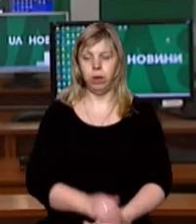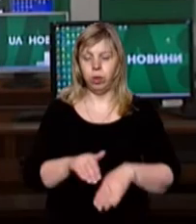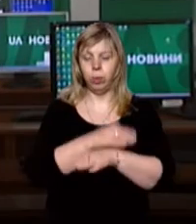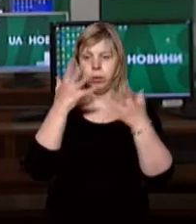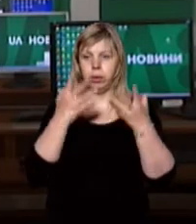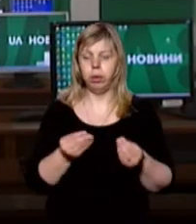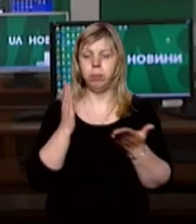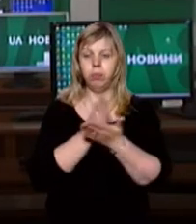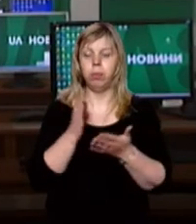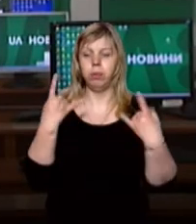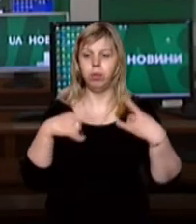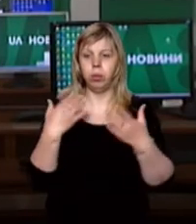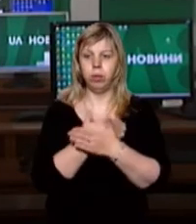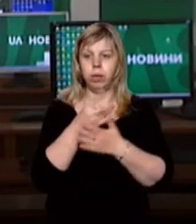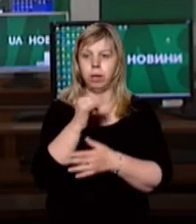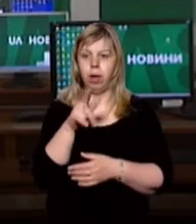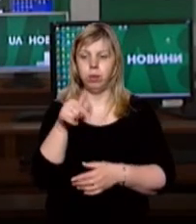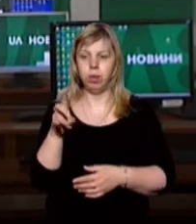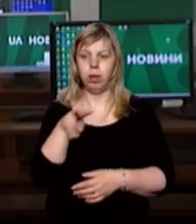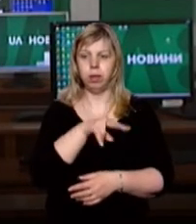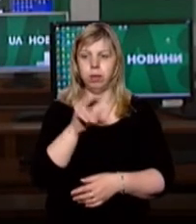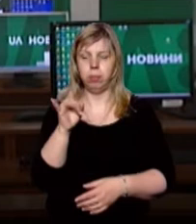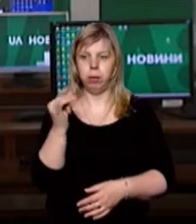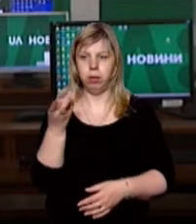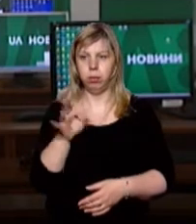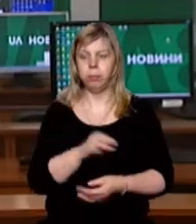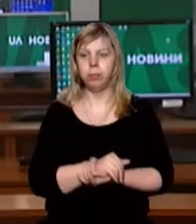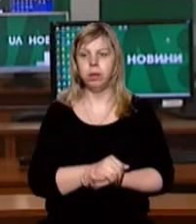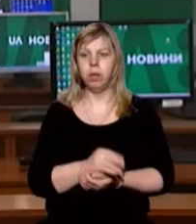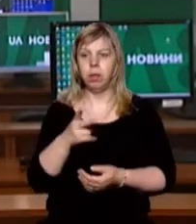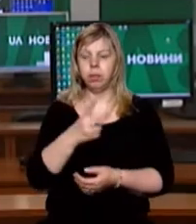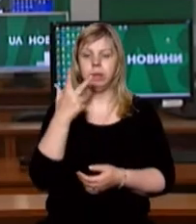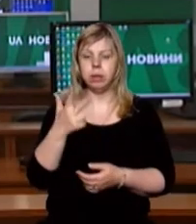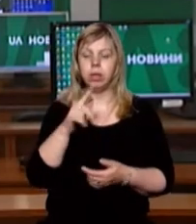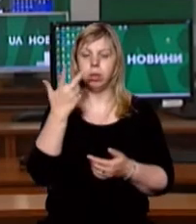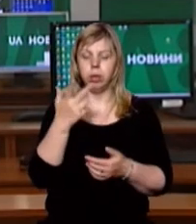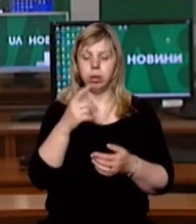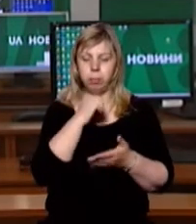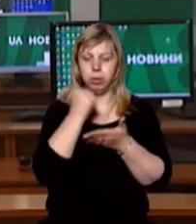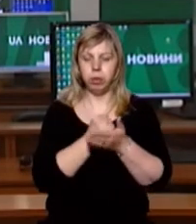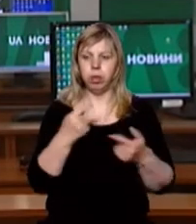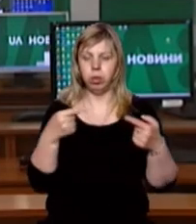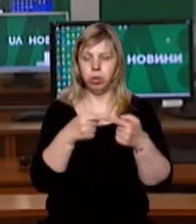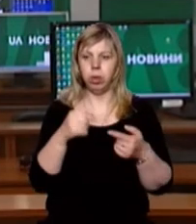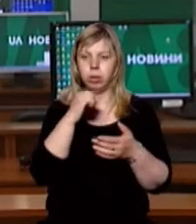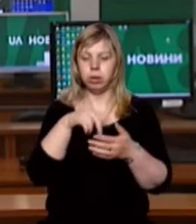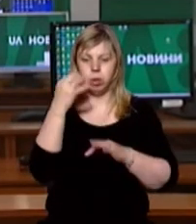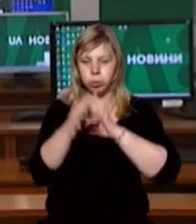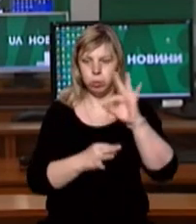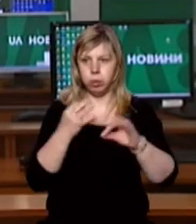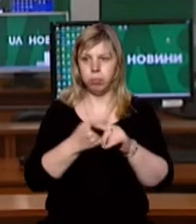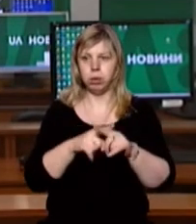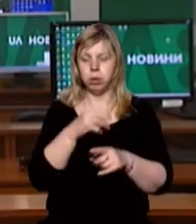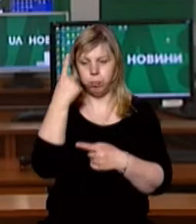Добрий день, в прямому ефірі новини в студії Наталія Гузєєва та Лариса Цибиленко. У 23-х закарпатців підтверджено коронавірус за минулу добу.